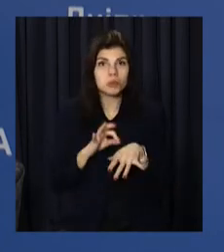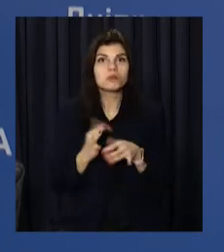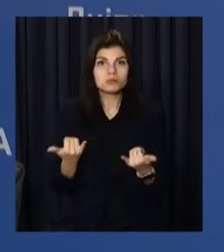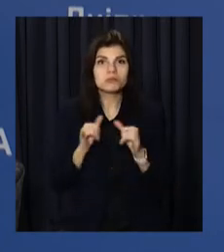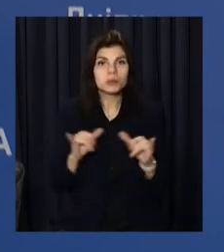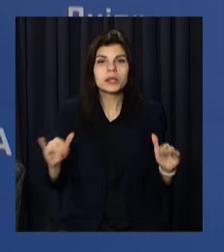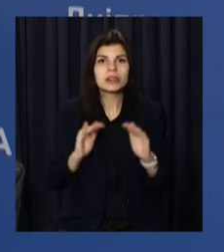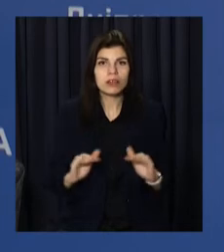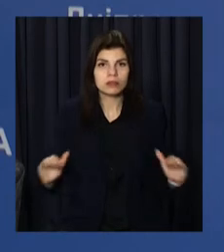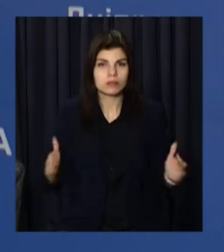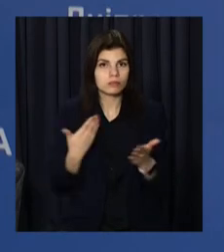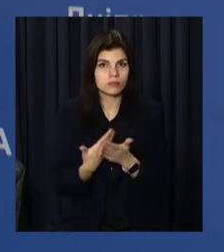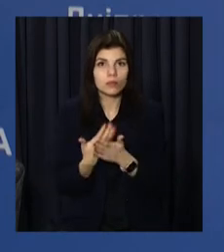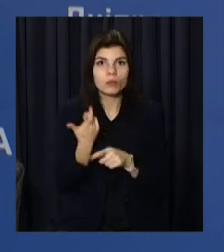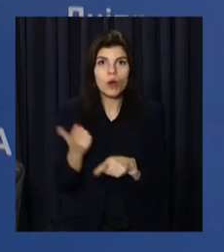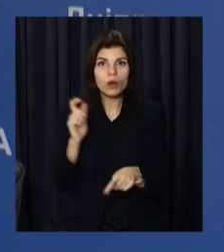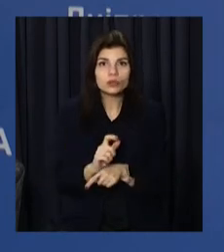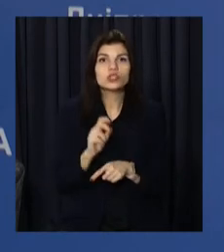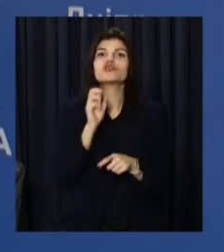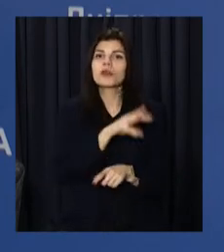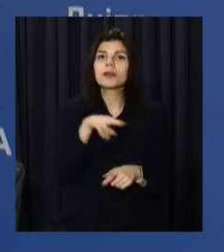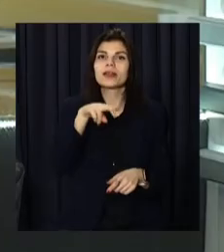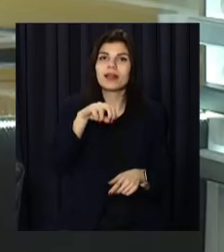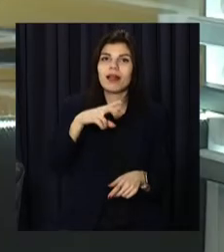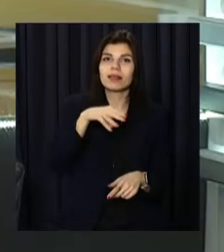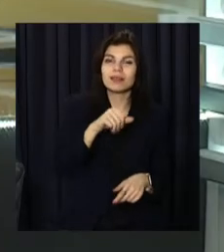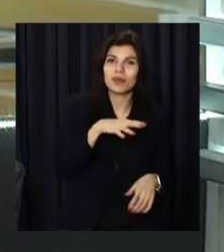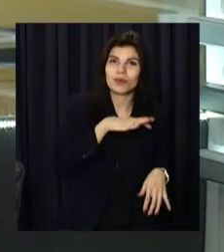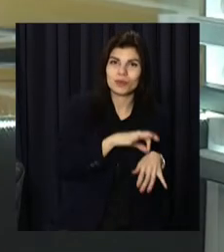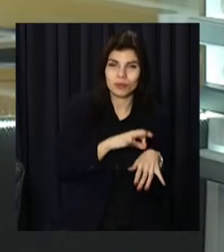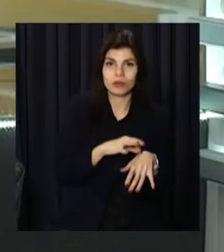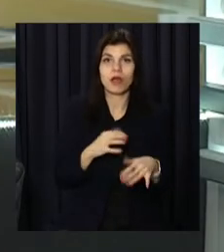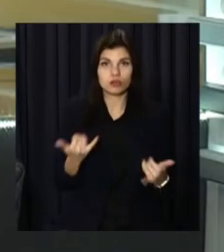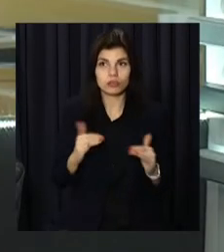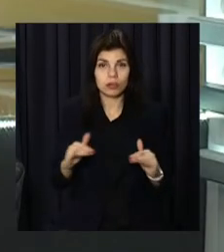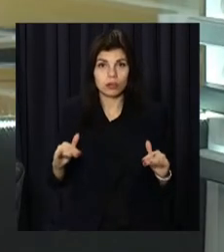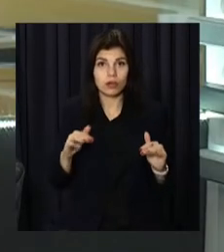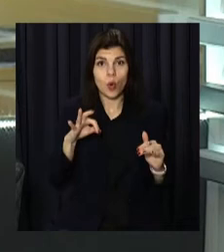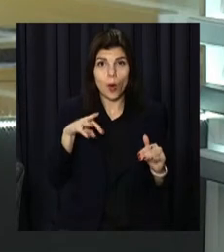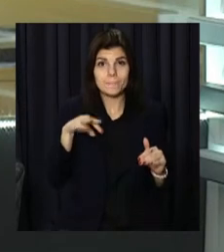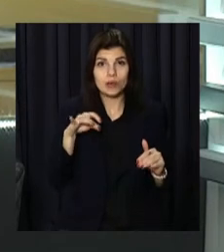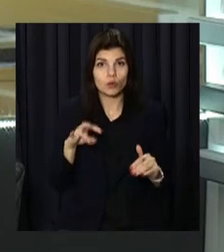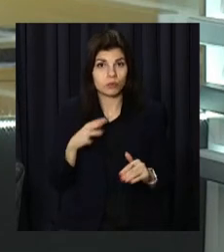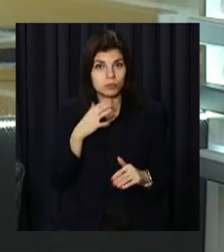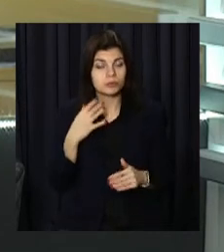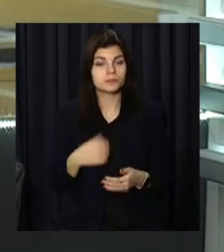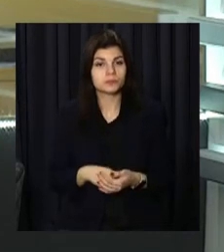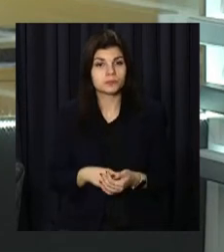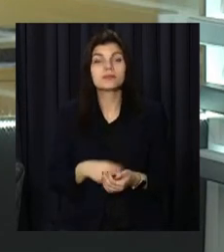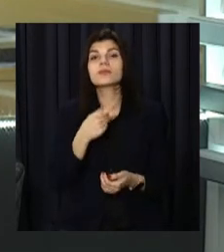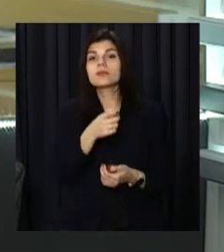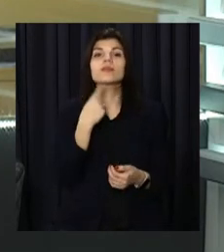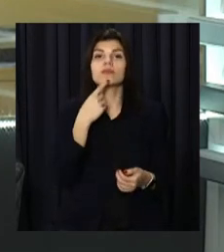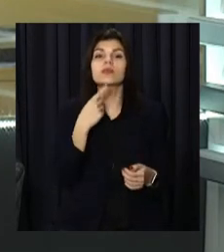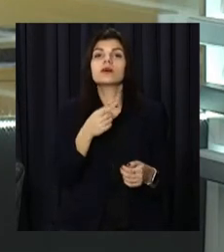Десь в 14 разів більше, ніж в дельту. До 60 тисяч недужих на добу. Такі прогнози озвучив